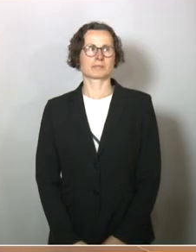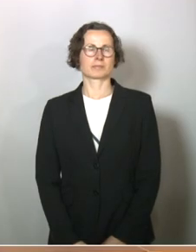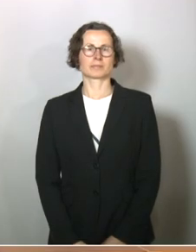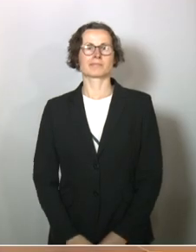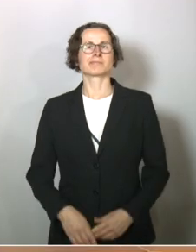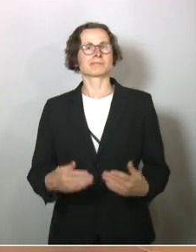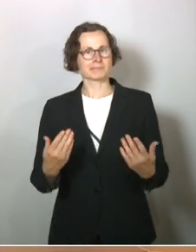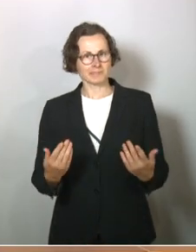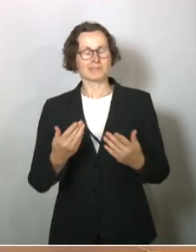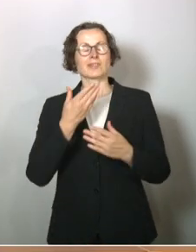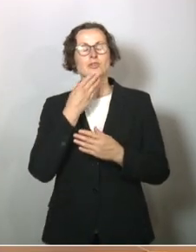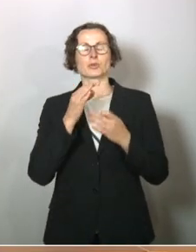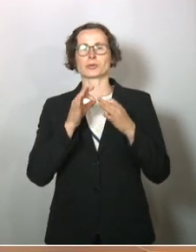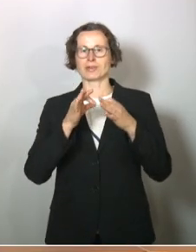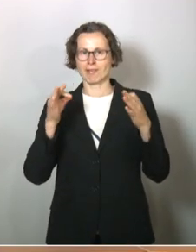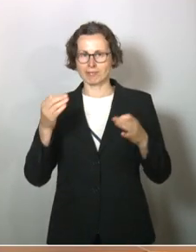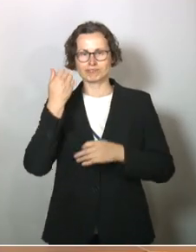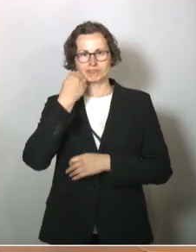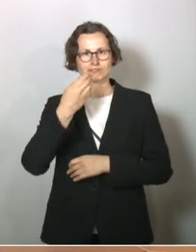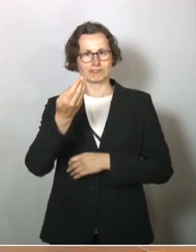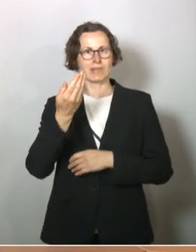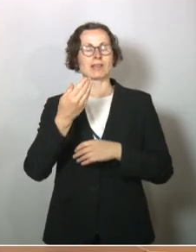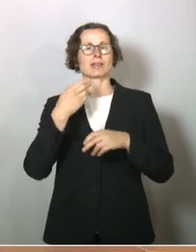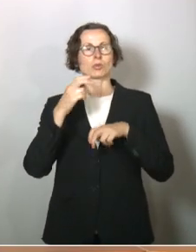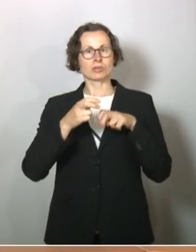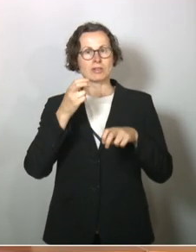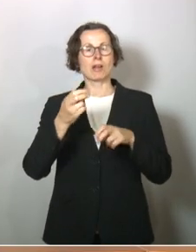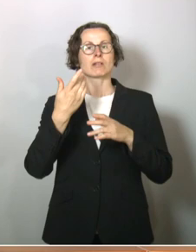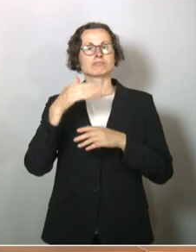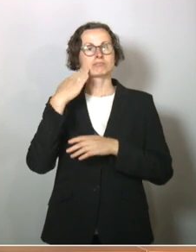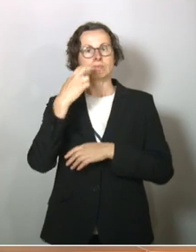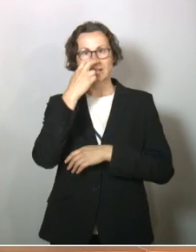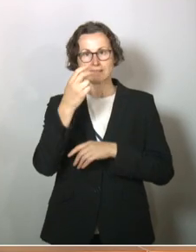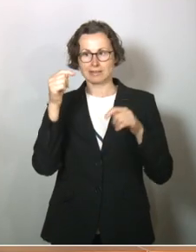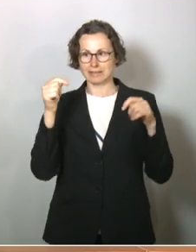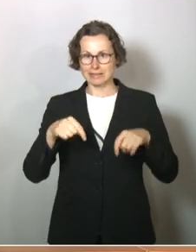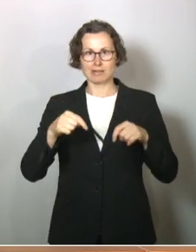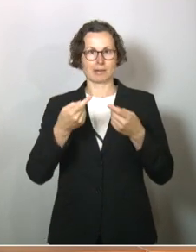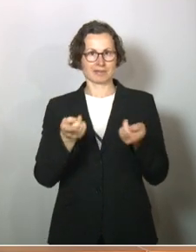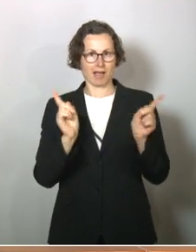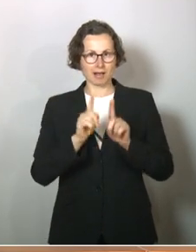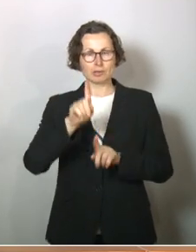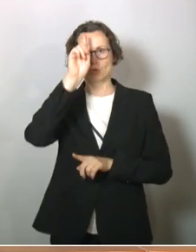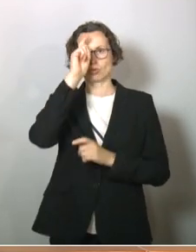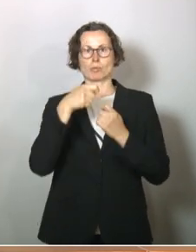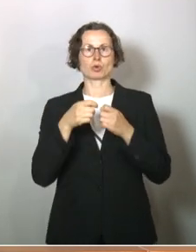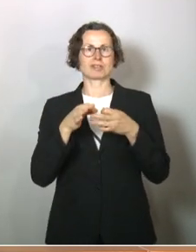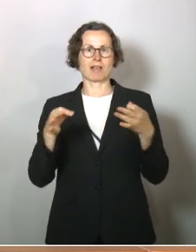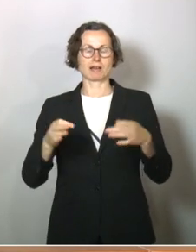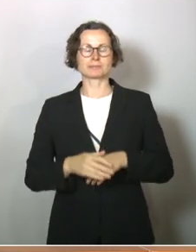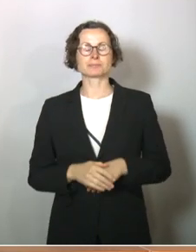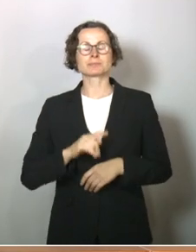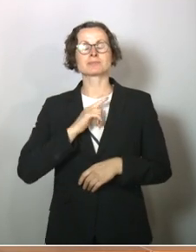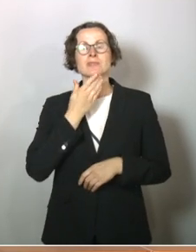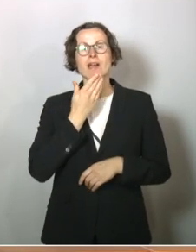Ja, einen schönen guten Tag, liebe Nutzerinnen und Nutzer, liebe Gäste hier im Saal im Deutschen Bundestag. Ich darf